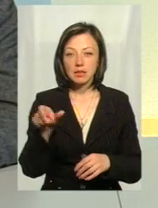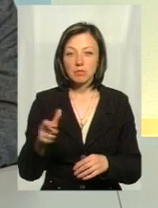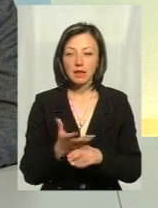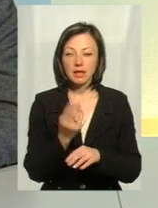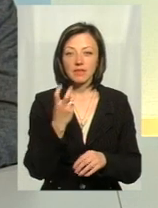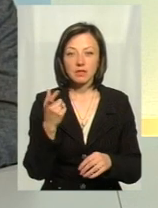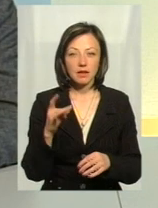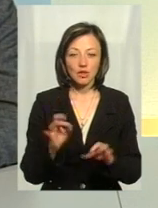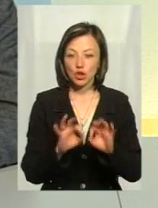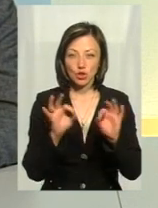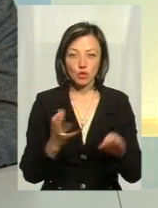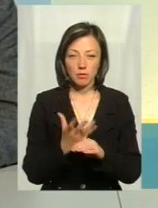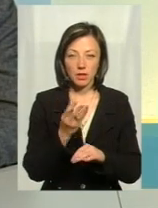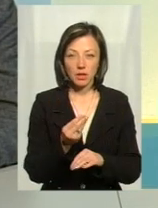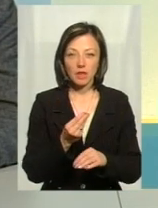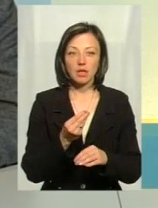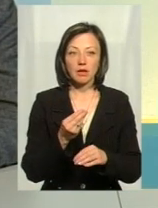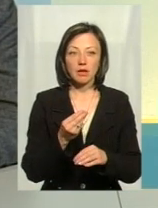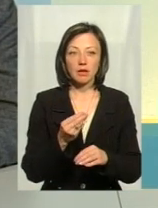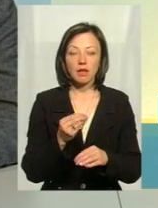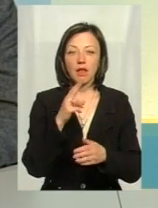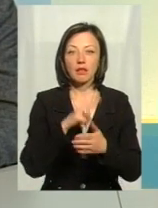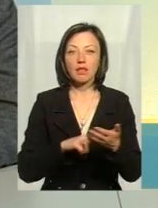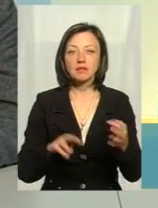податку, і більше нічого не платили. Легалізація була нульова.